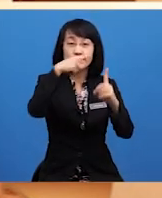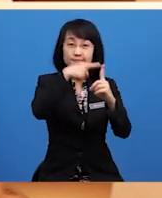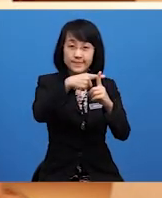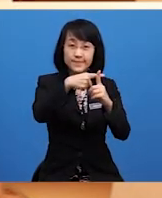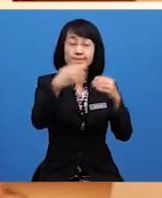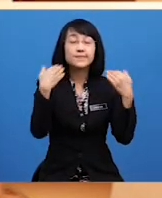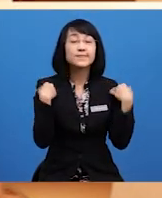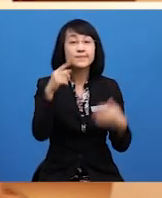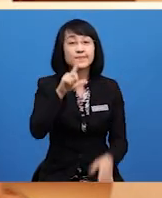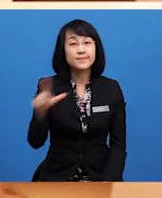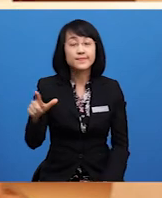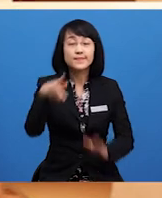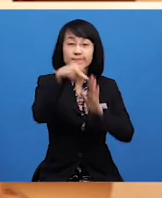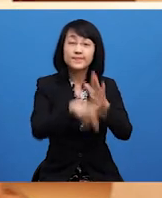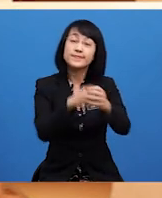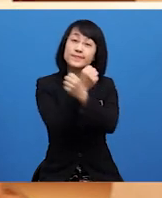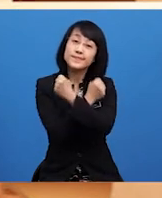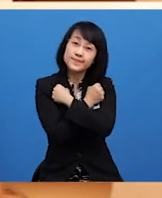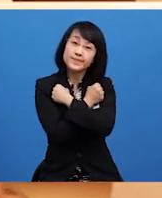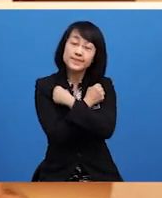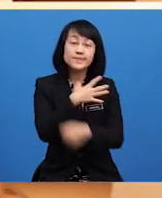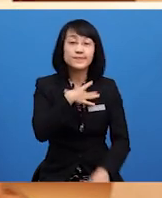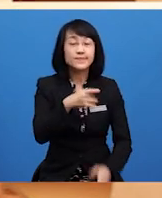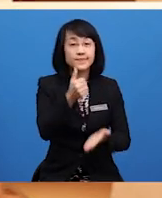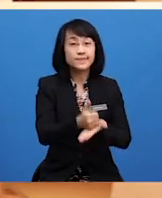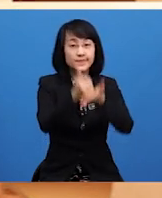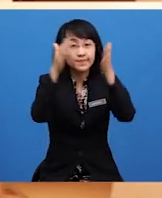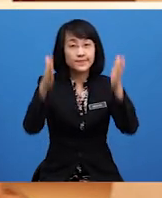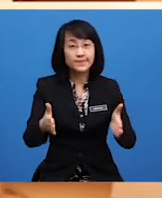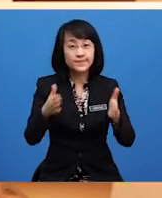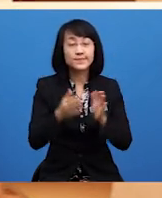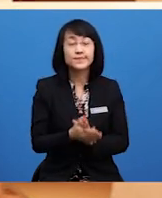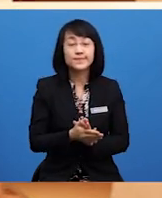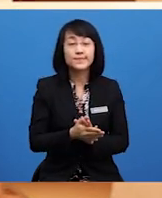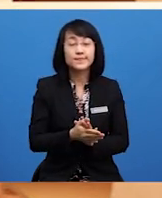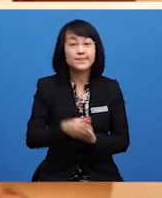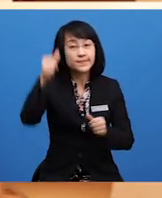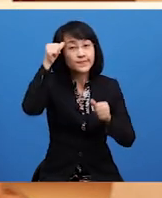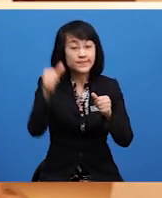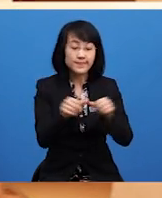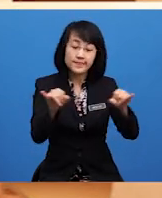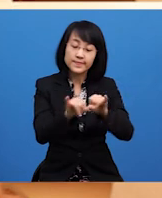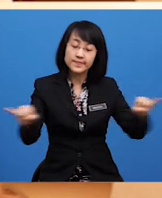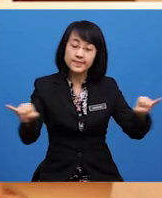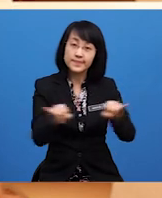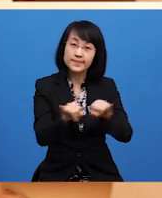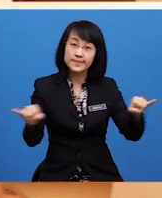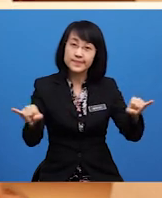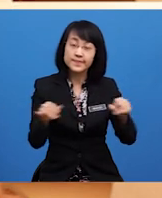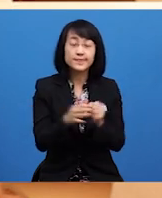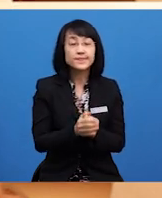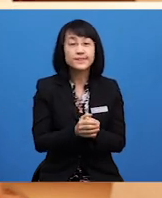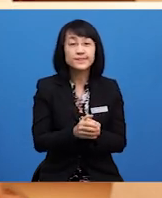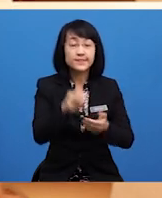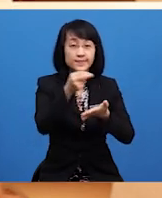adalah Penyayang Suka menolong orang Mengenang jasa Manakala,